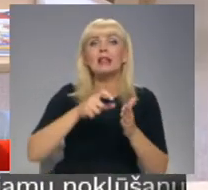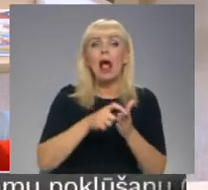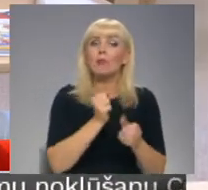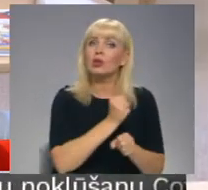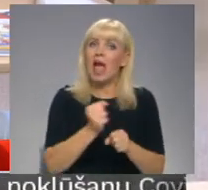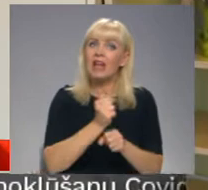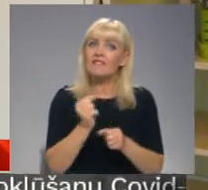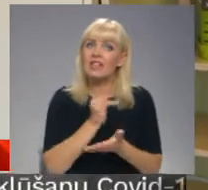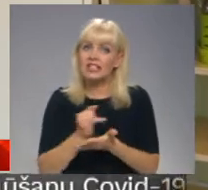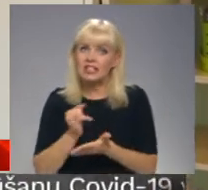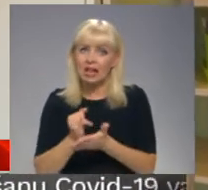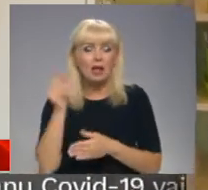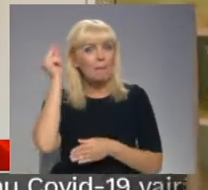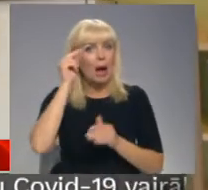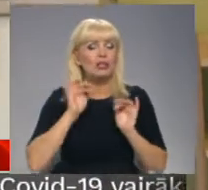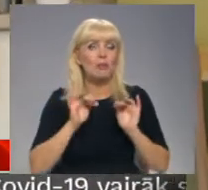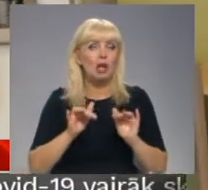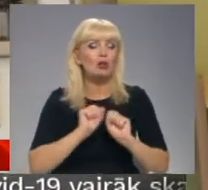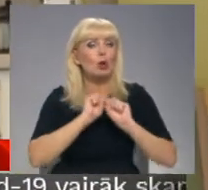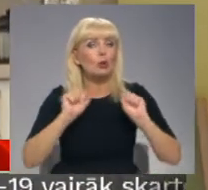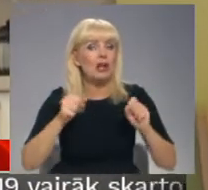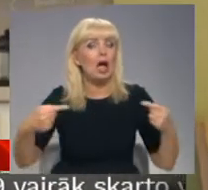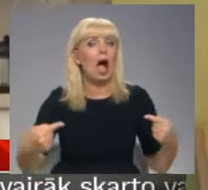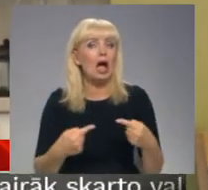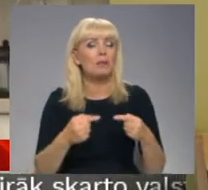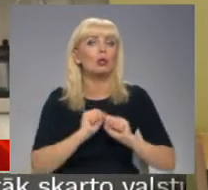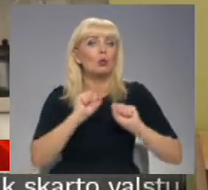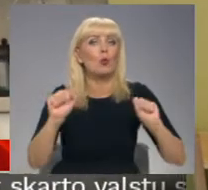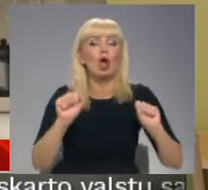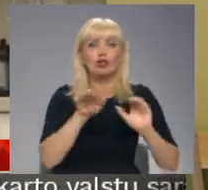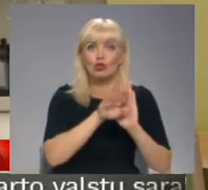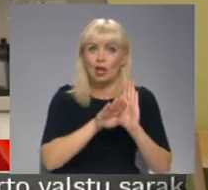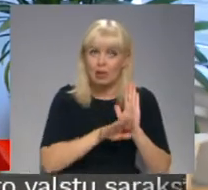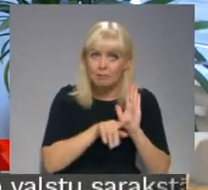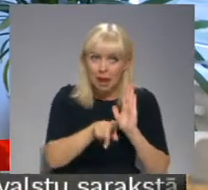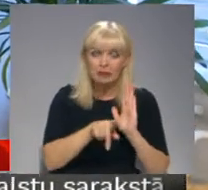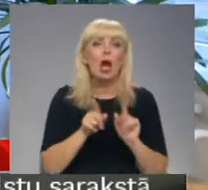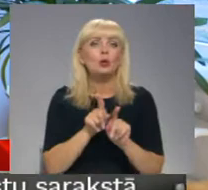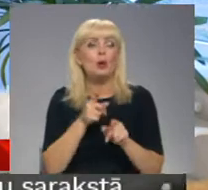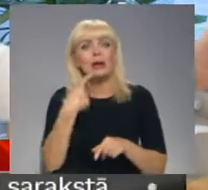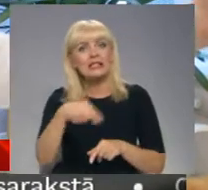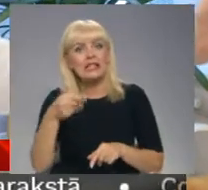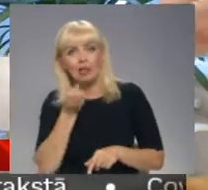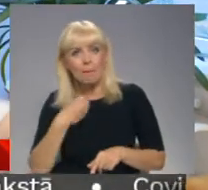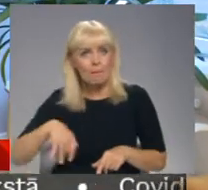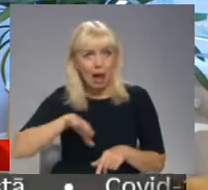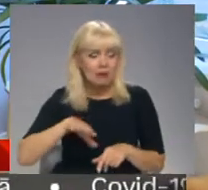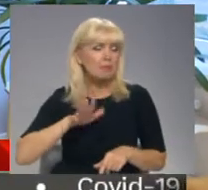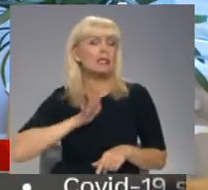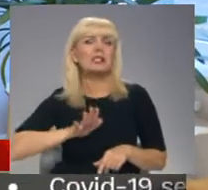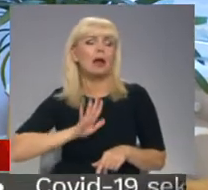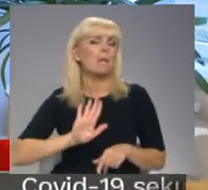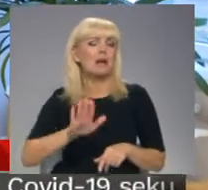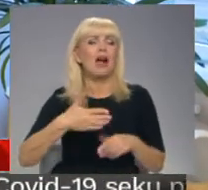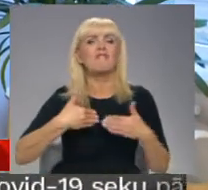Mācību procesu gan nodrošināšot atbilstoši drošības noteikumiem kā visos pārējos dārziņos. Mēs nesagaidīsim pie vātiņam, bet pie durvīm.